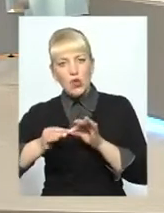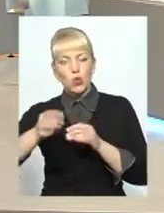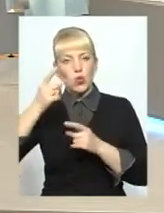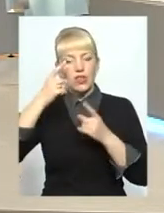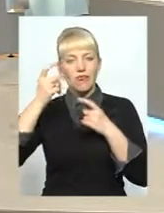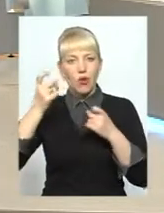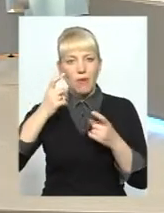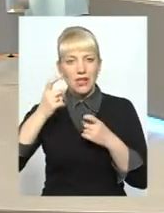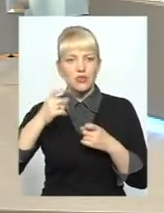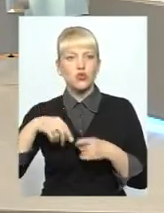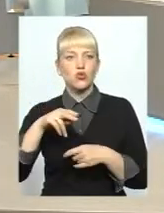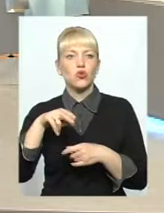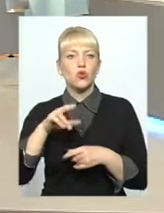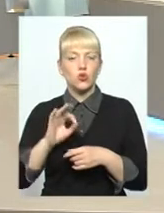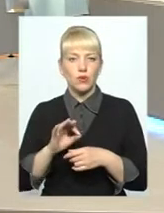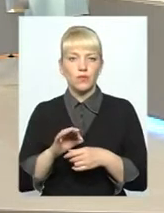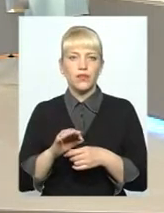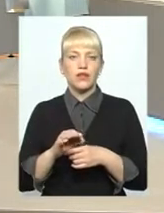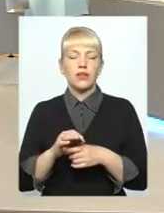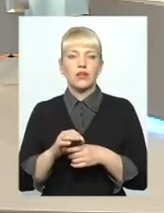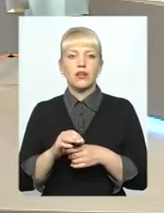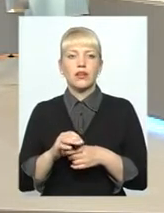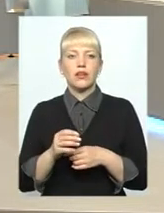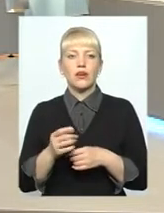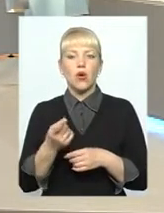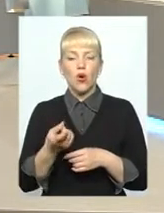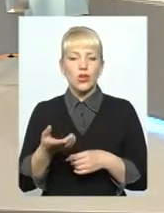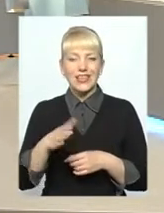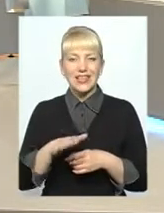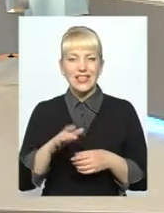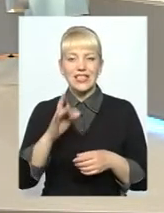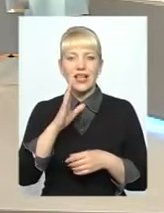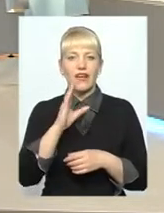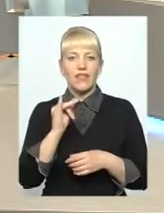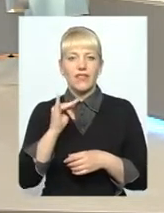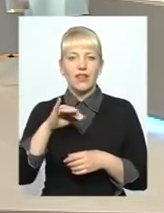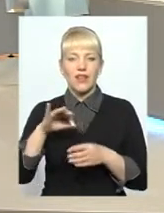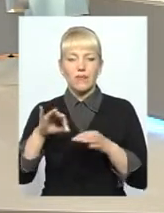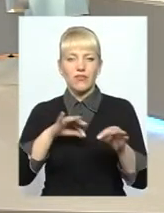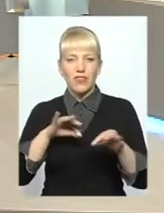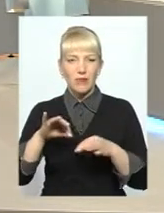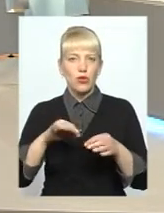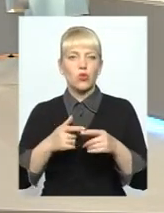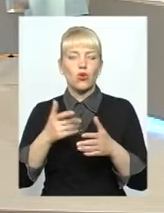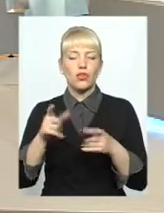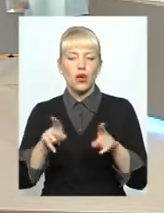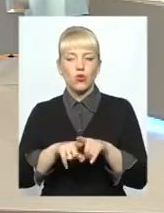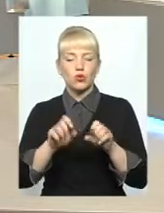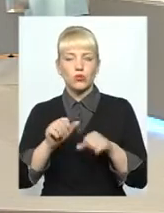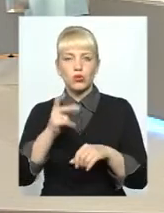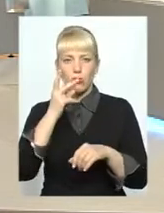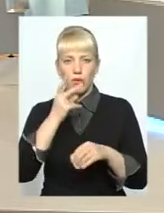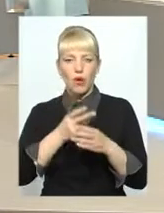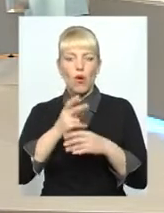щодо одиниці виміру можна також подивитися на нашому